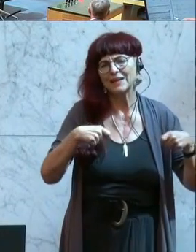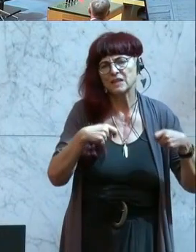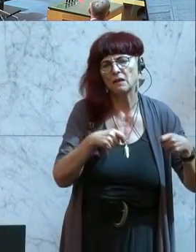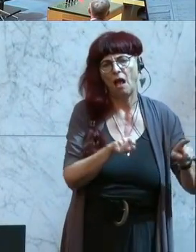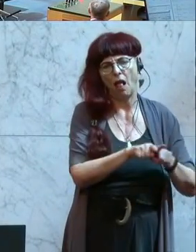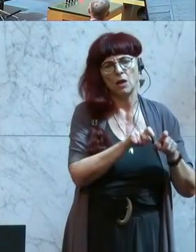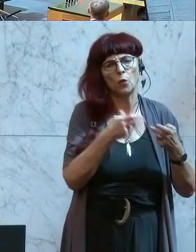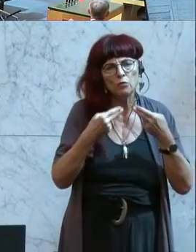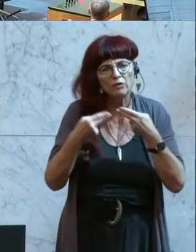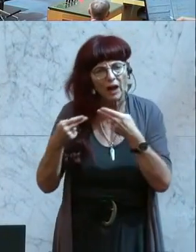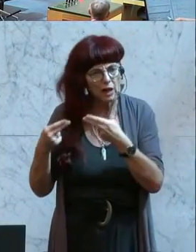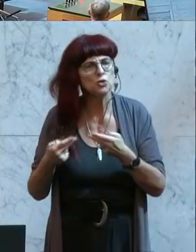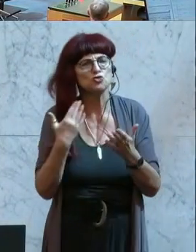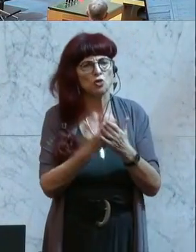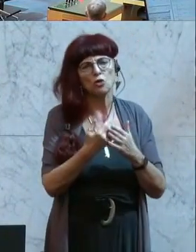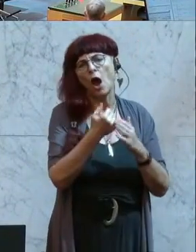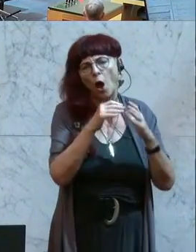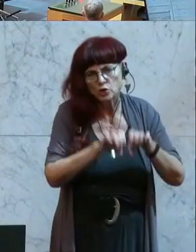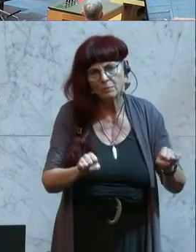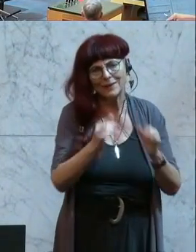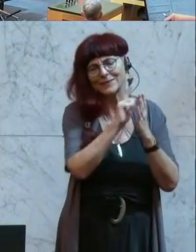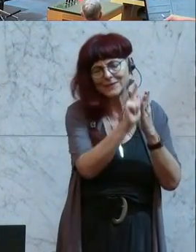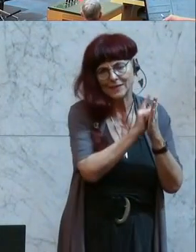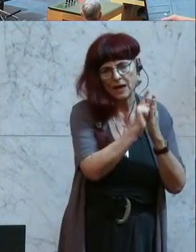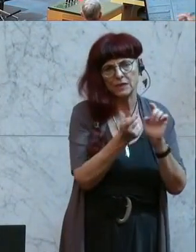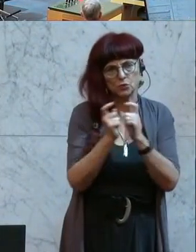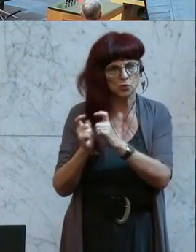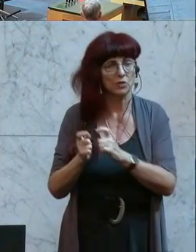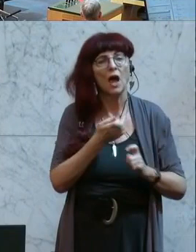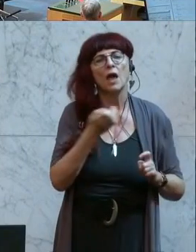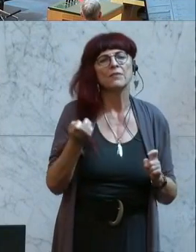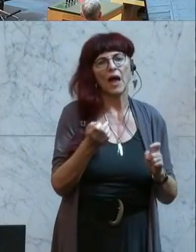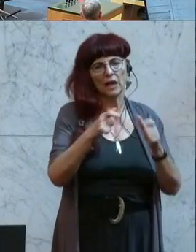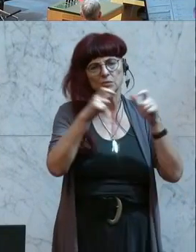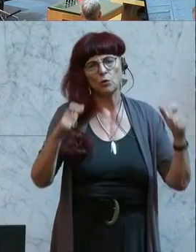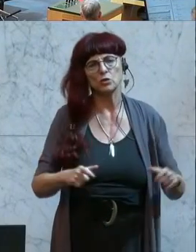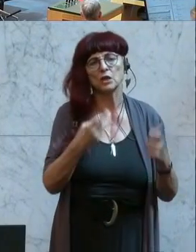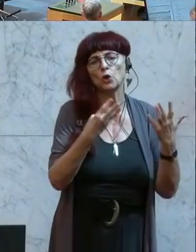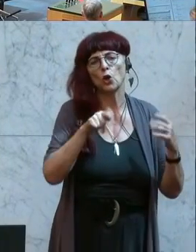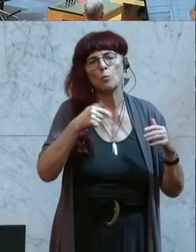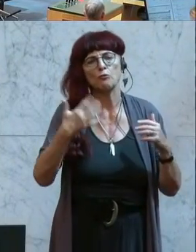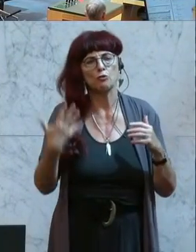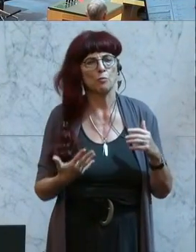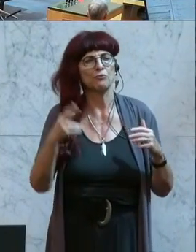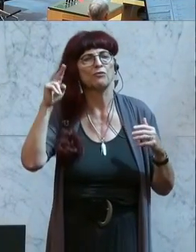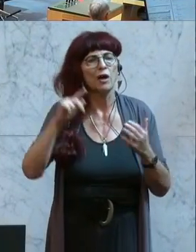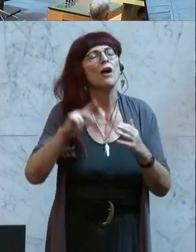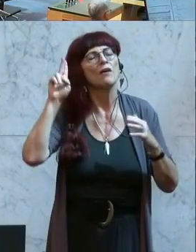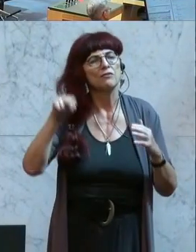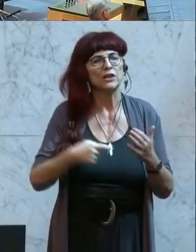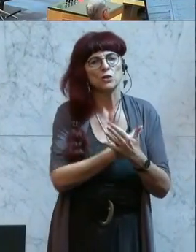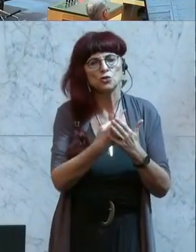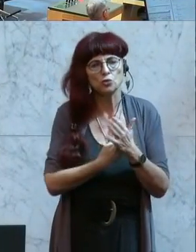Forderungen an die Regierung. Die UNO-Kinderrechtskonvention soll in Österreich